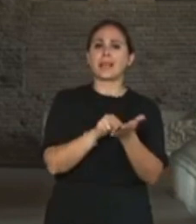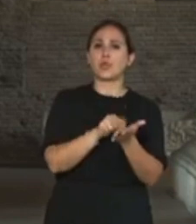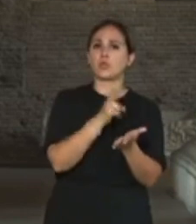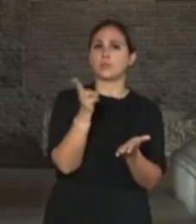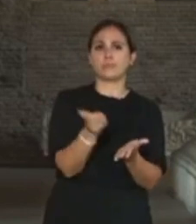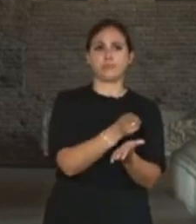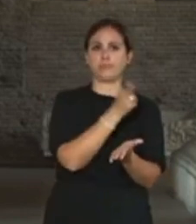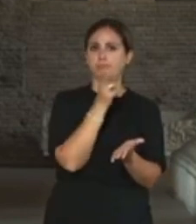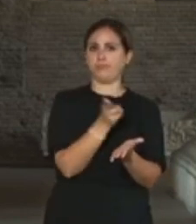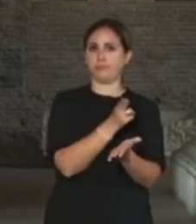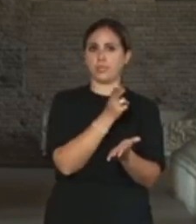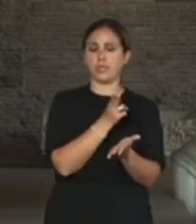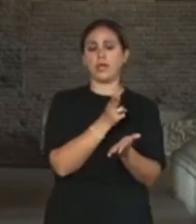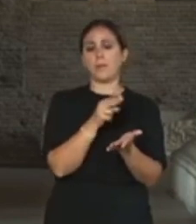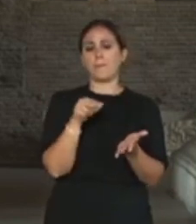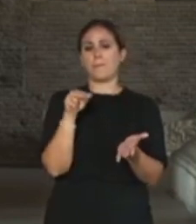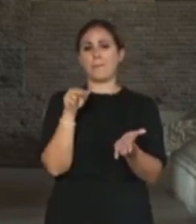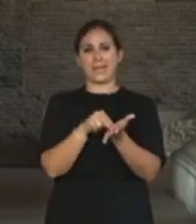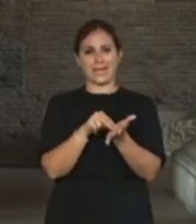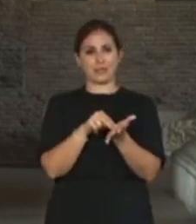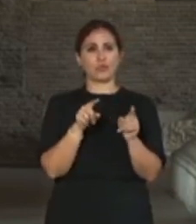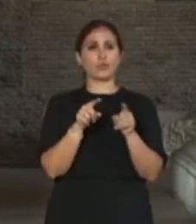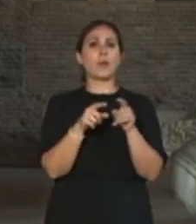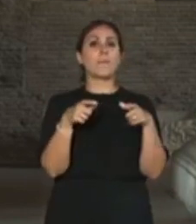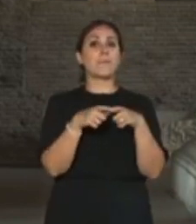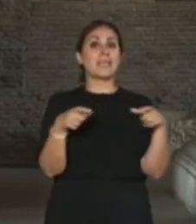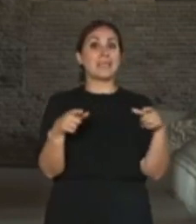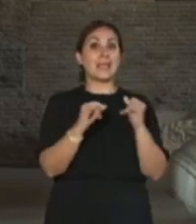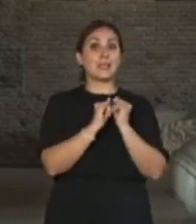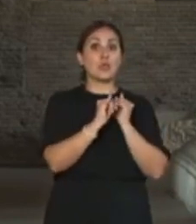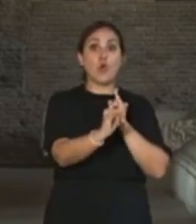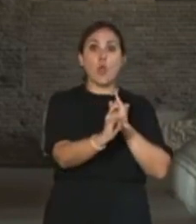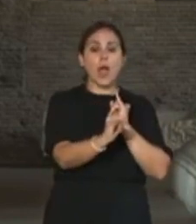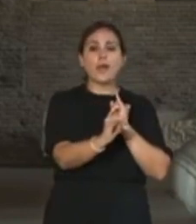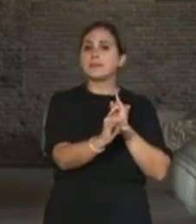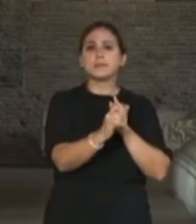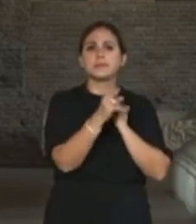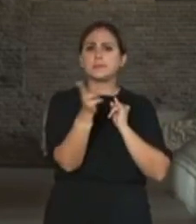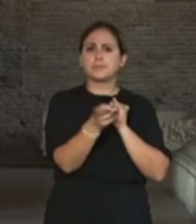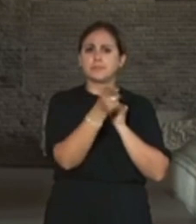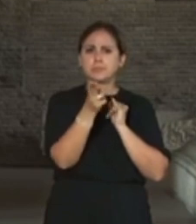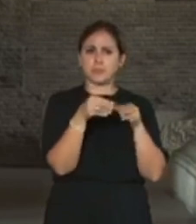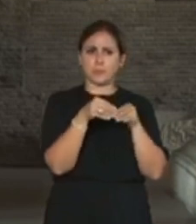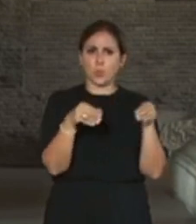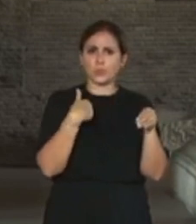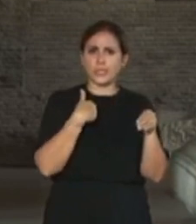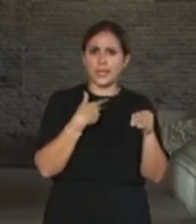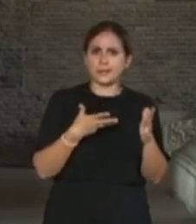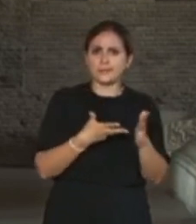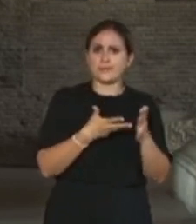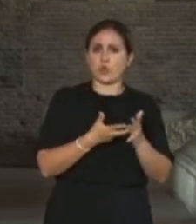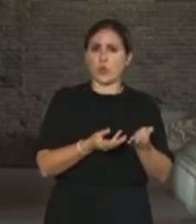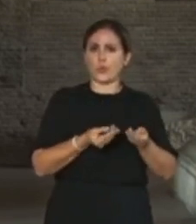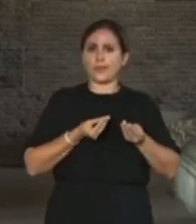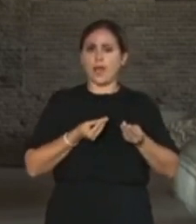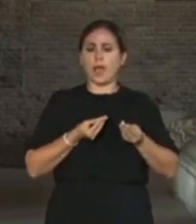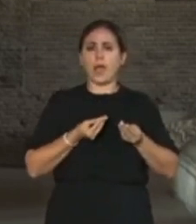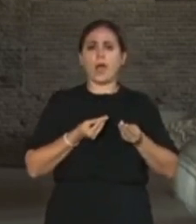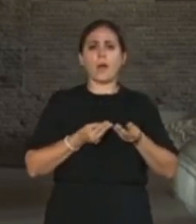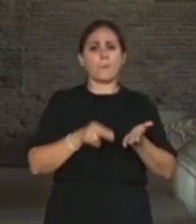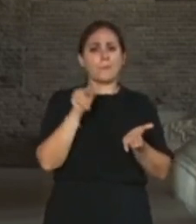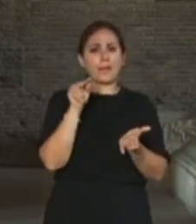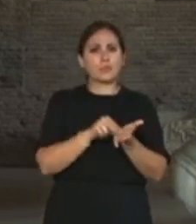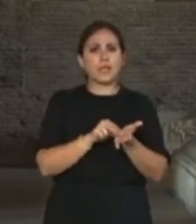non posso prenotare i biglietti online per i musei, e quindi la prenotazione ai